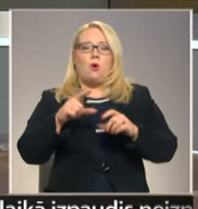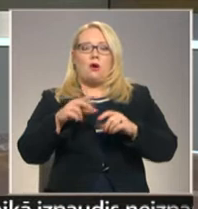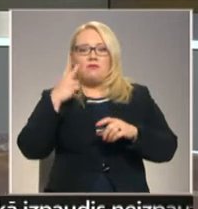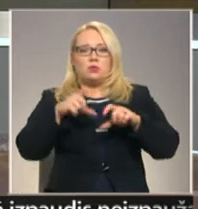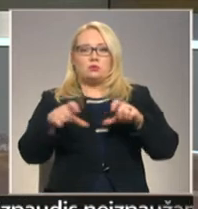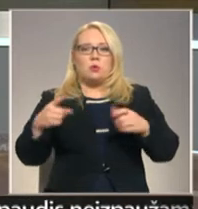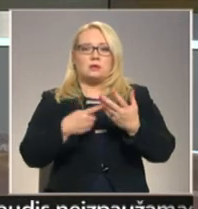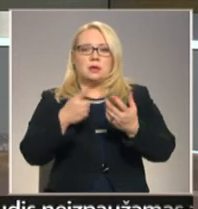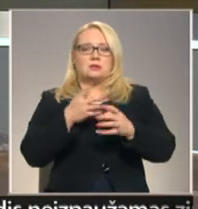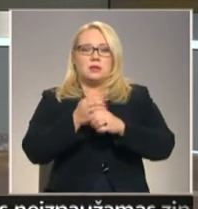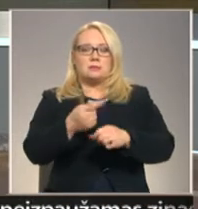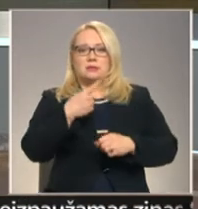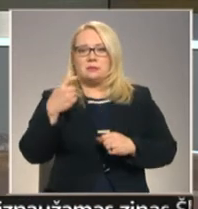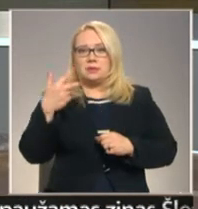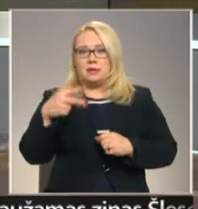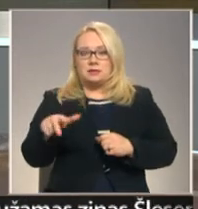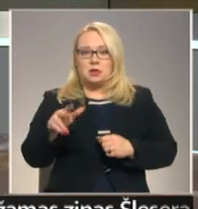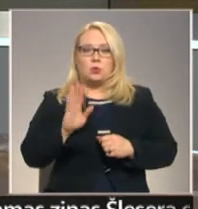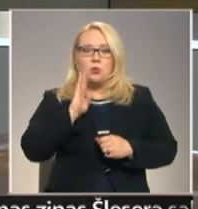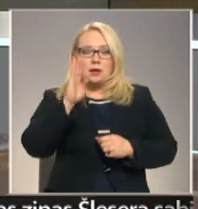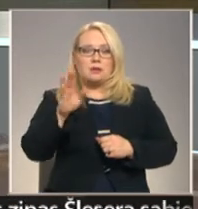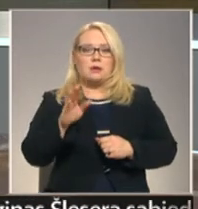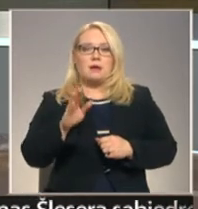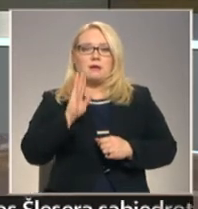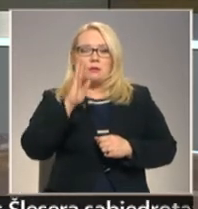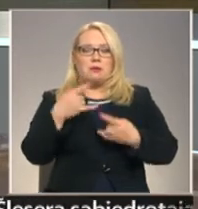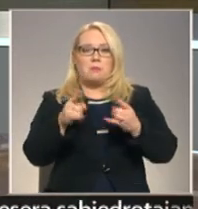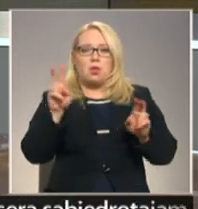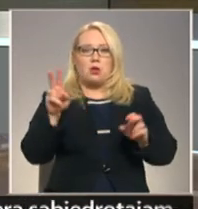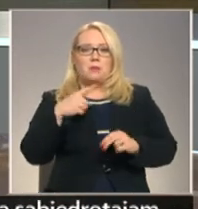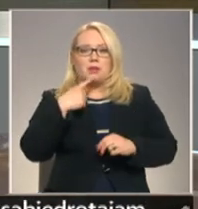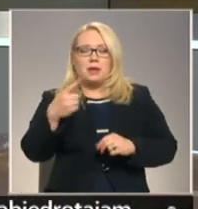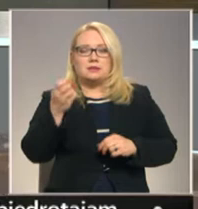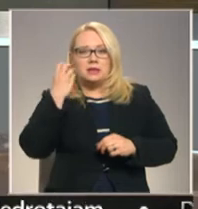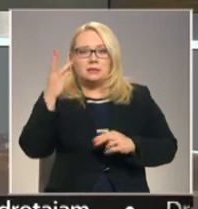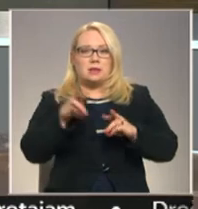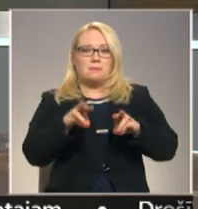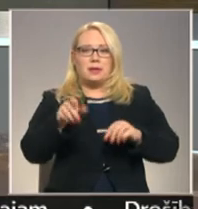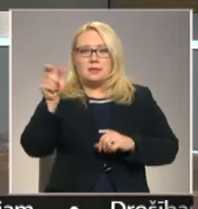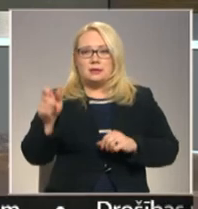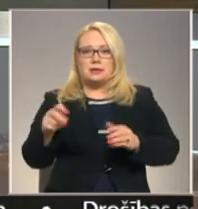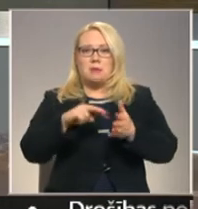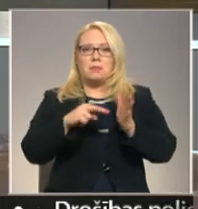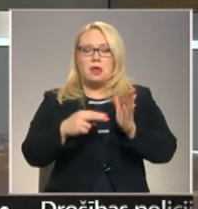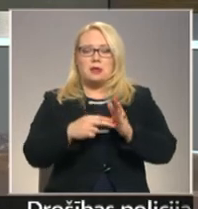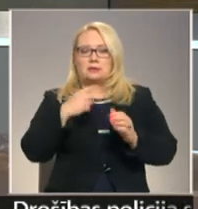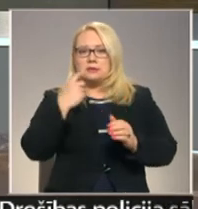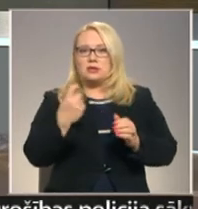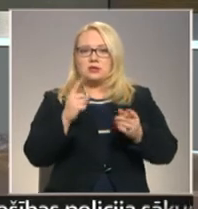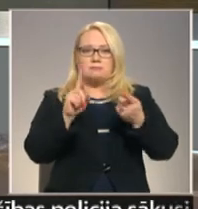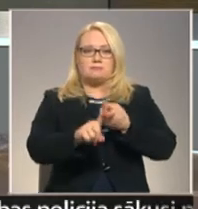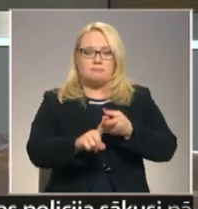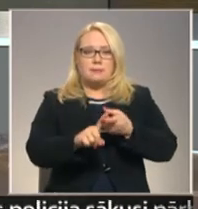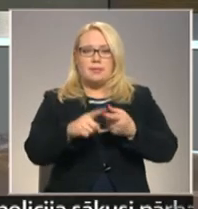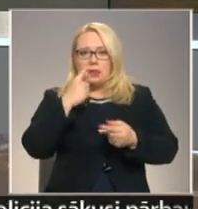jāsamazina līdz 130. Un kā šorī treidījumā rīt panurā mūsu ar izglītības ministras plāns esot ciešā saistībā arī